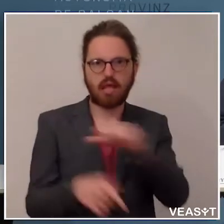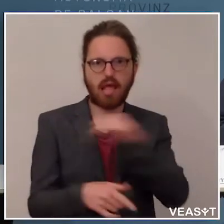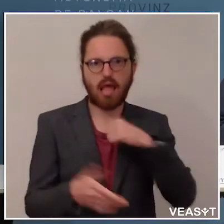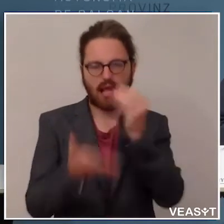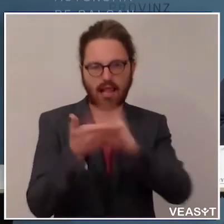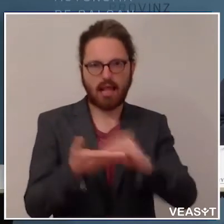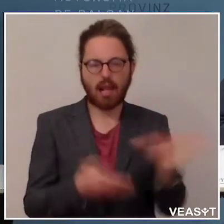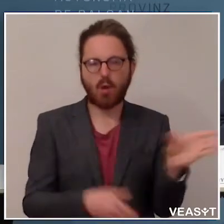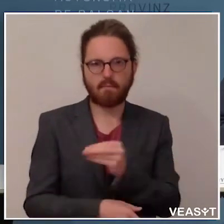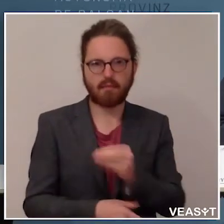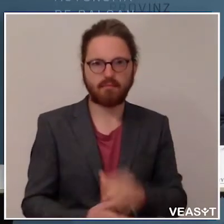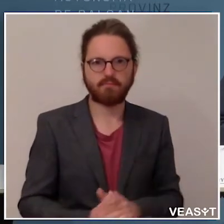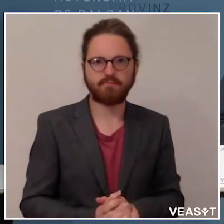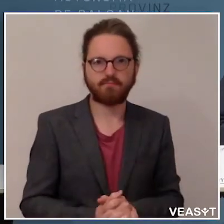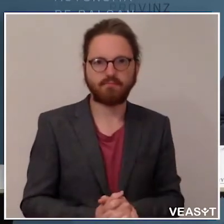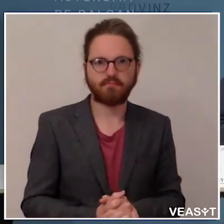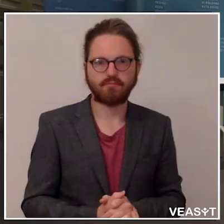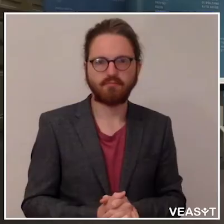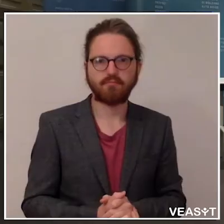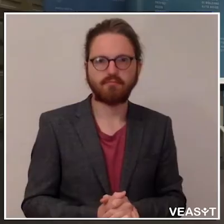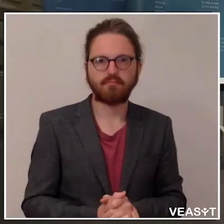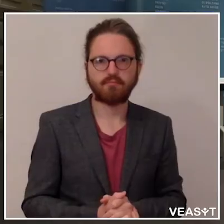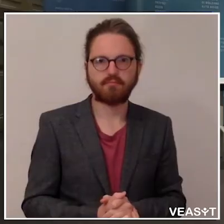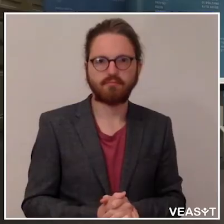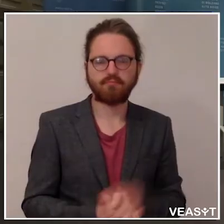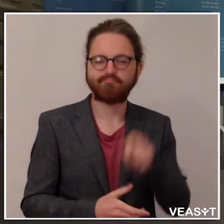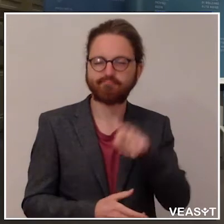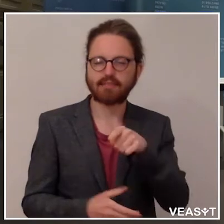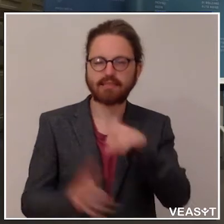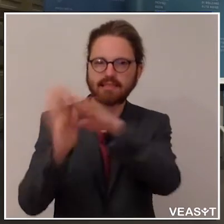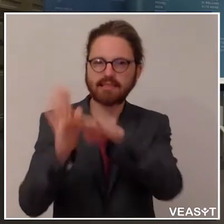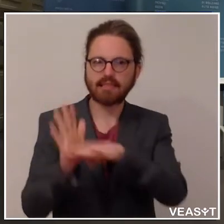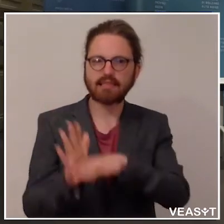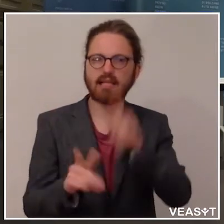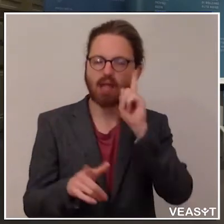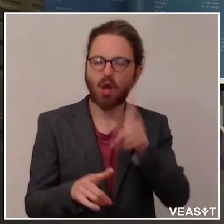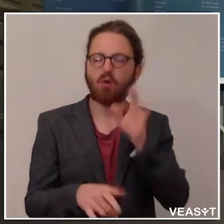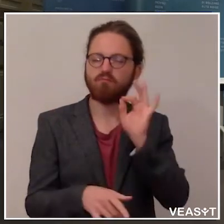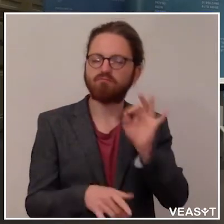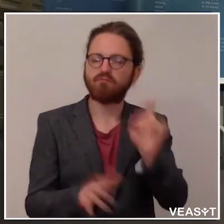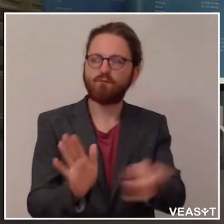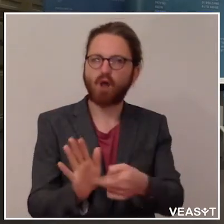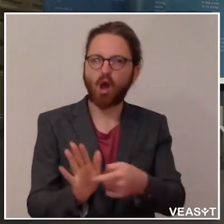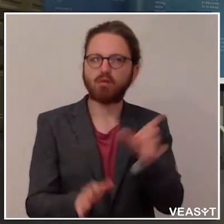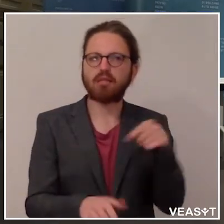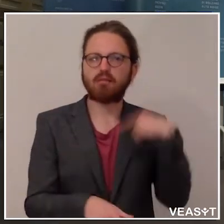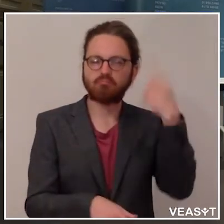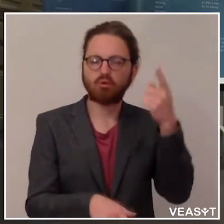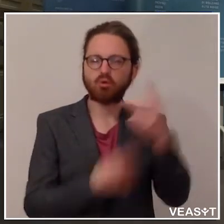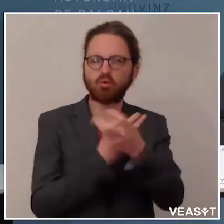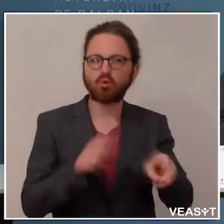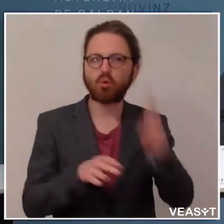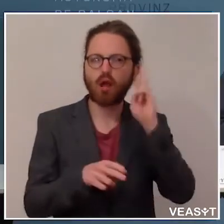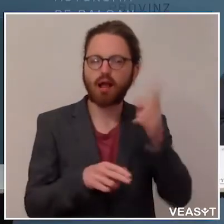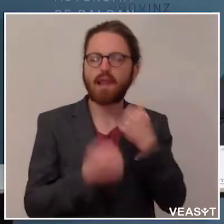Eigenerklärung dokumentiert werden. Dieses Gesetz schafft auch die Voraussetzungen, dass man sich in Südtirol frei bis hin zur Grenze am Brenner